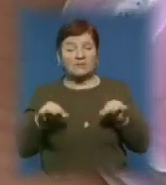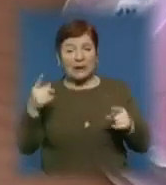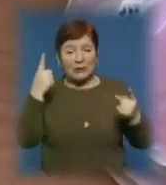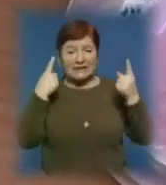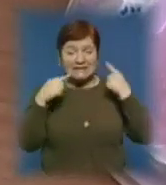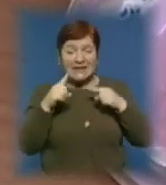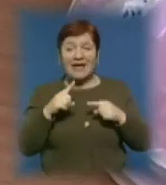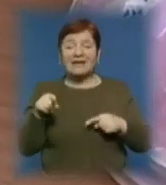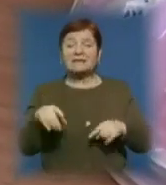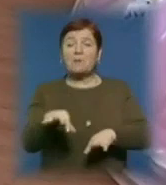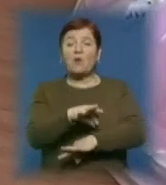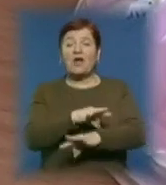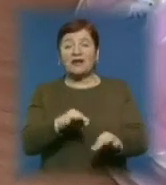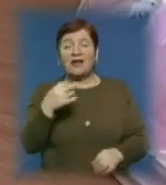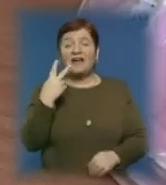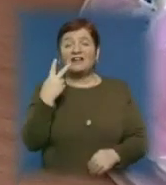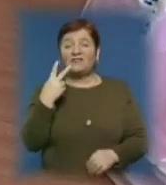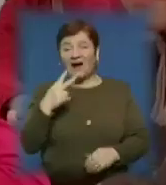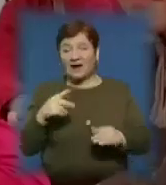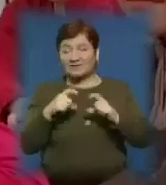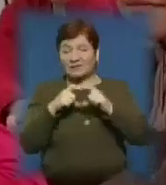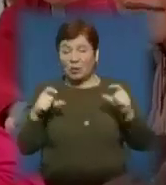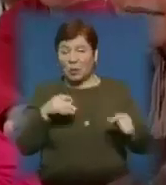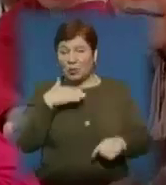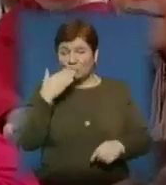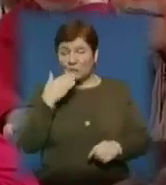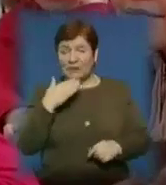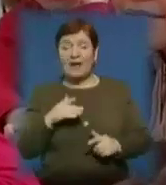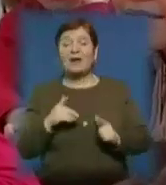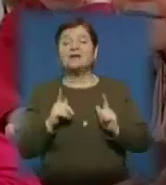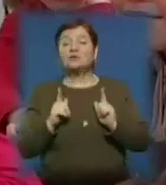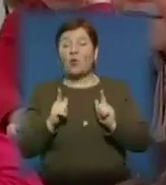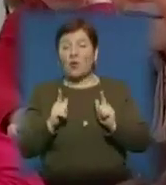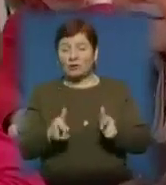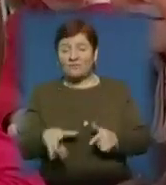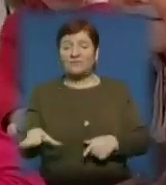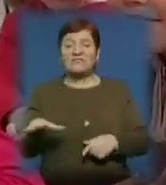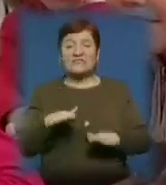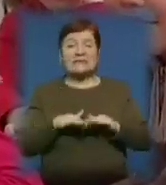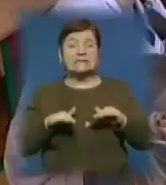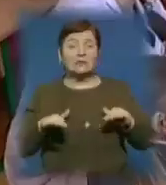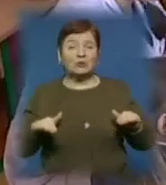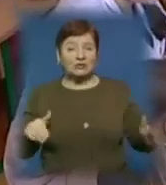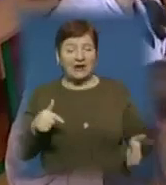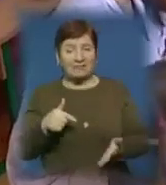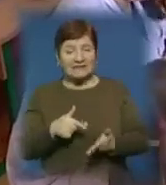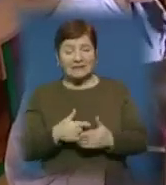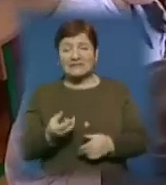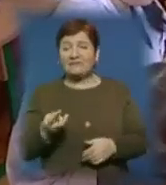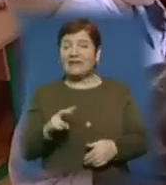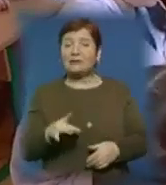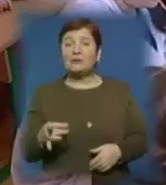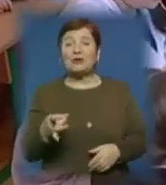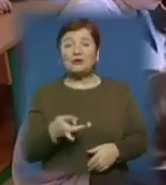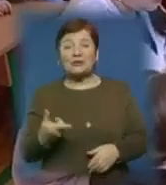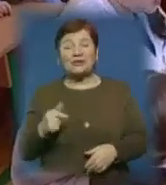Наразі проєкт охоплює два дошкільні заклади Ужгорода. Згодом планують долучити усі садочки міста, а також завітати у райони,